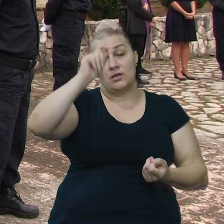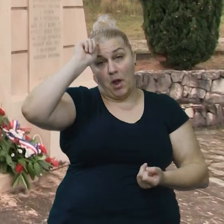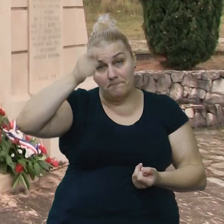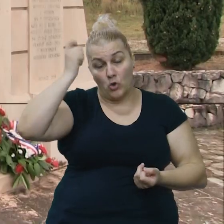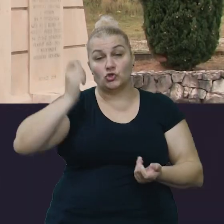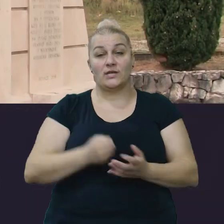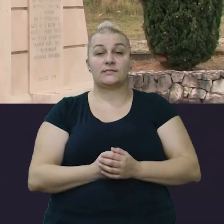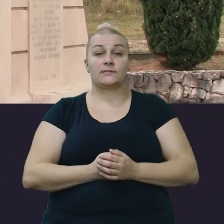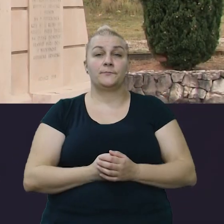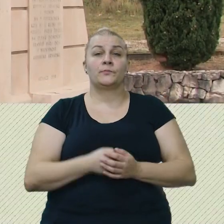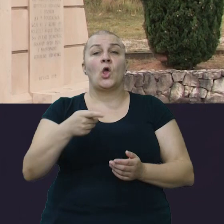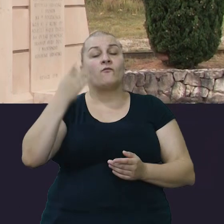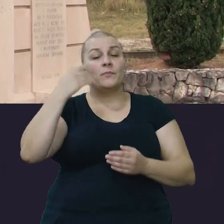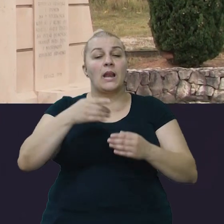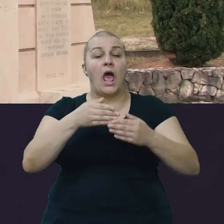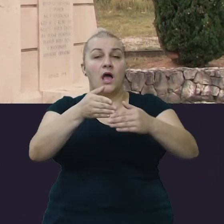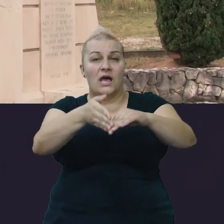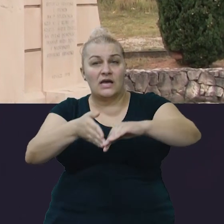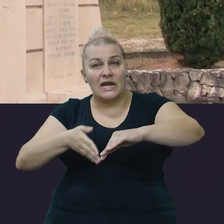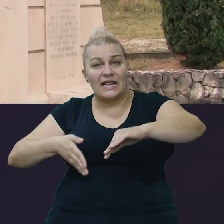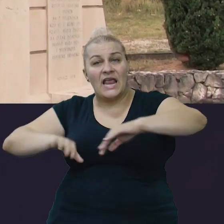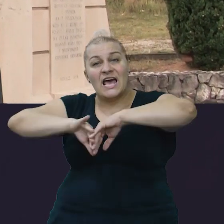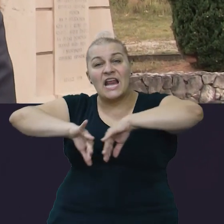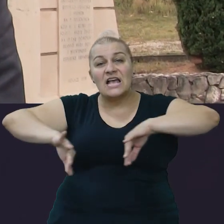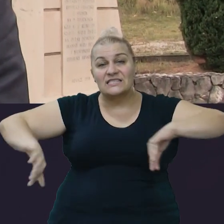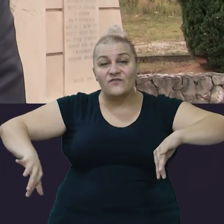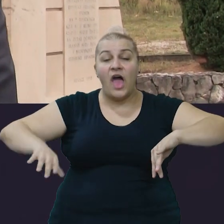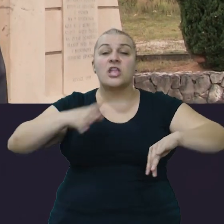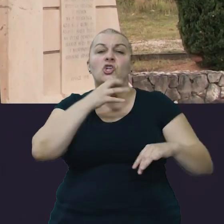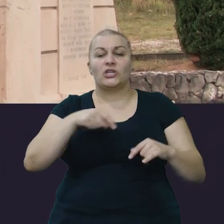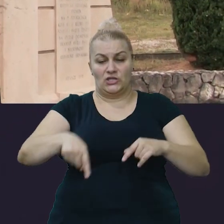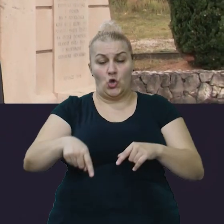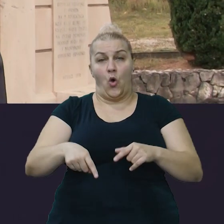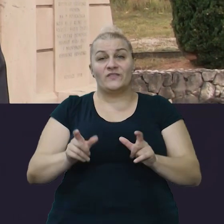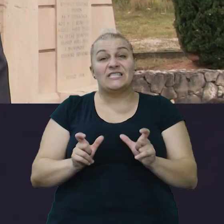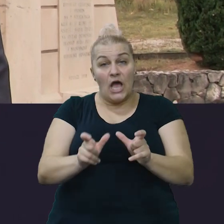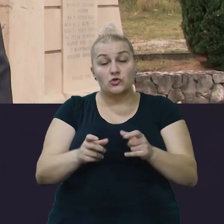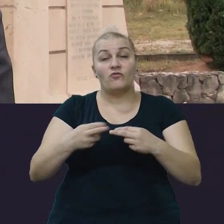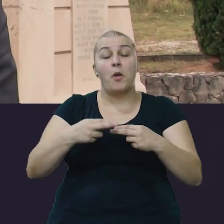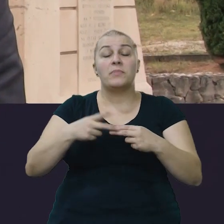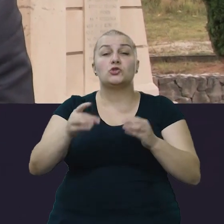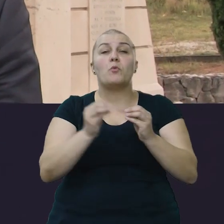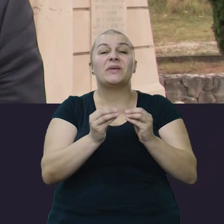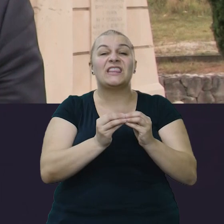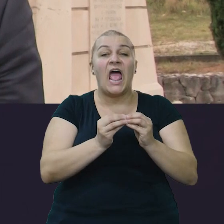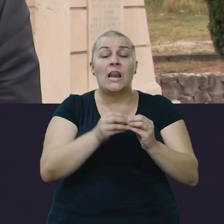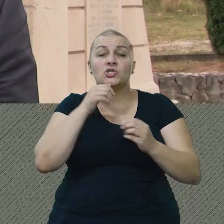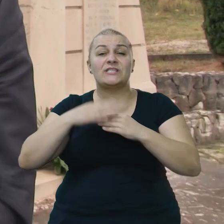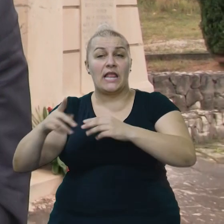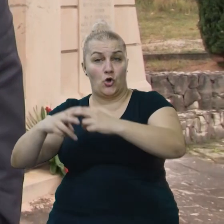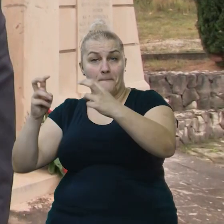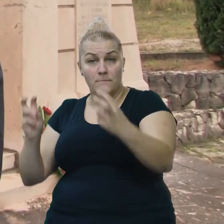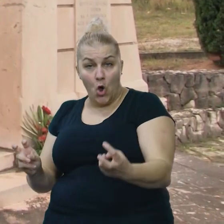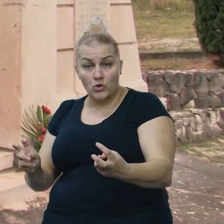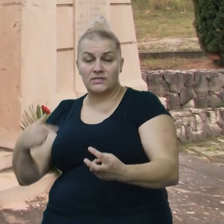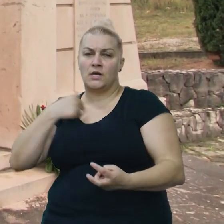počast. Ovo je bila linija razdvajanja gdje su četnice zaustavljene, ovdje na liniji Bitelic, znači Doljaninovo most. Ovi